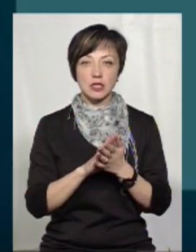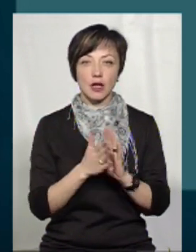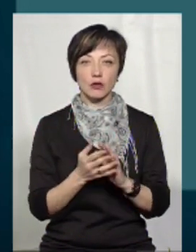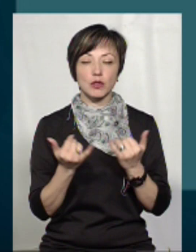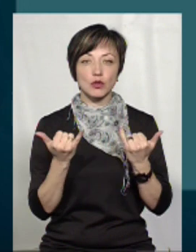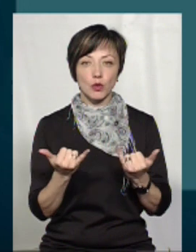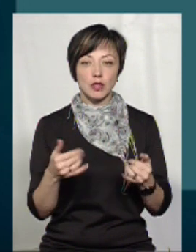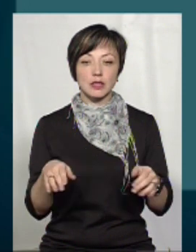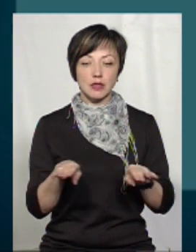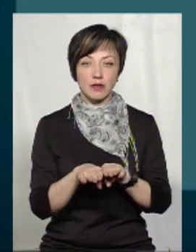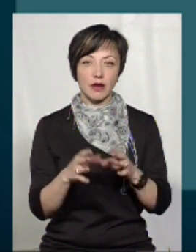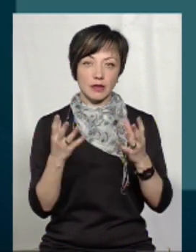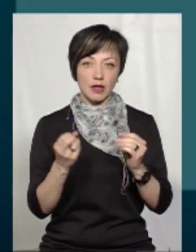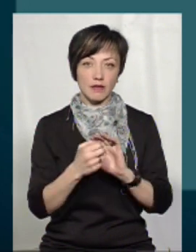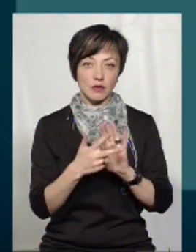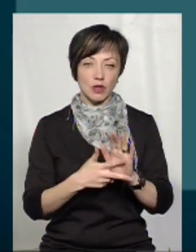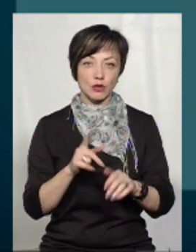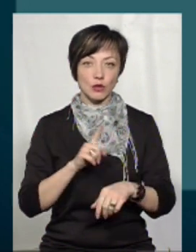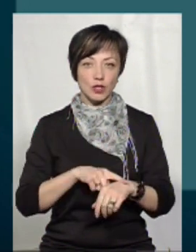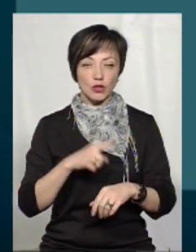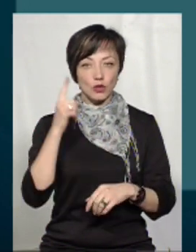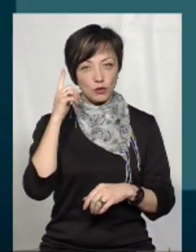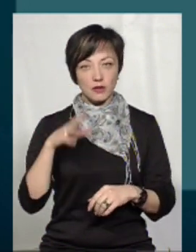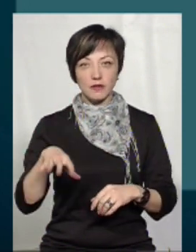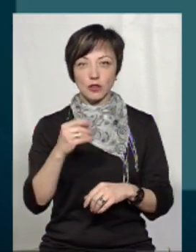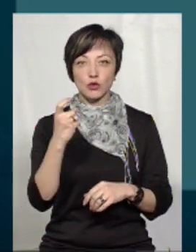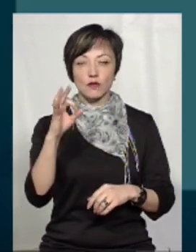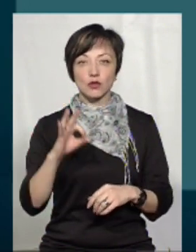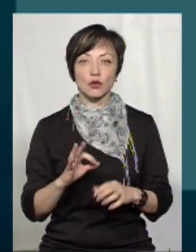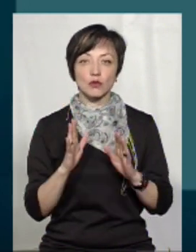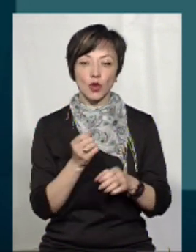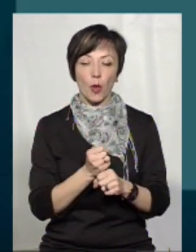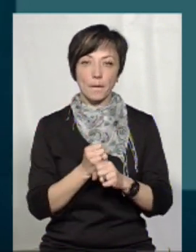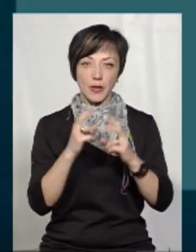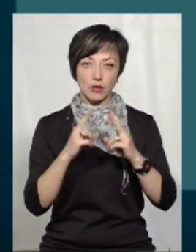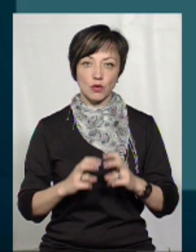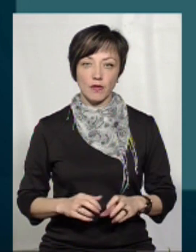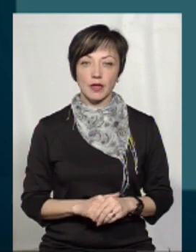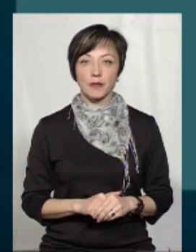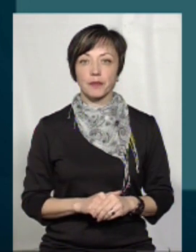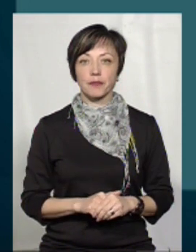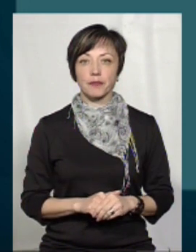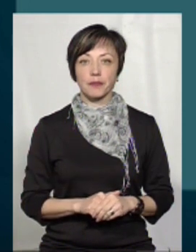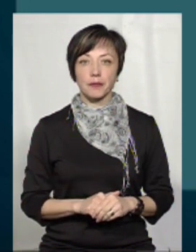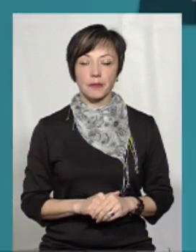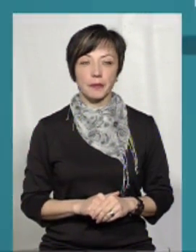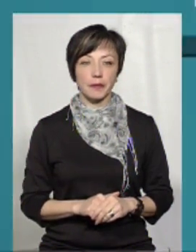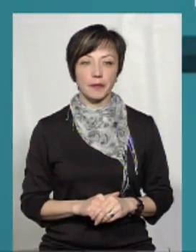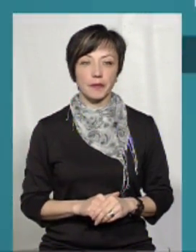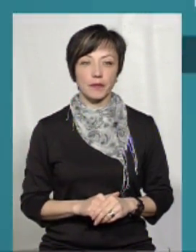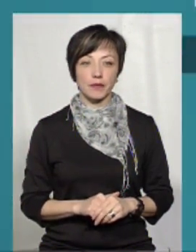сьогодні ми закриваємо день на 18 години. Я думаю, що всі 100% будуть опрацьовані. Так що у нашому плані все нормально.